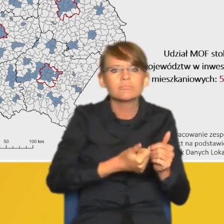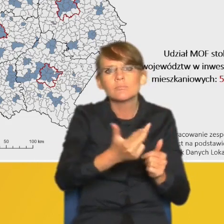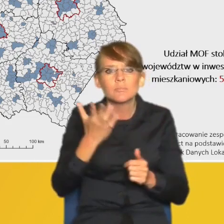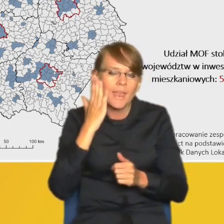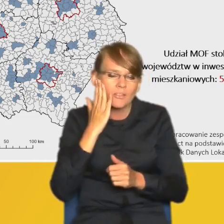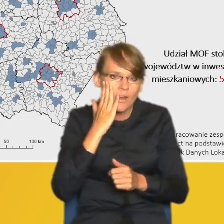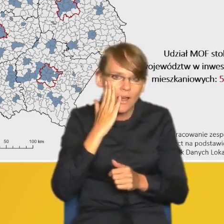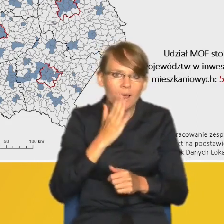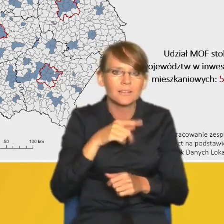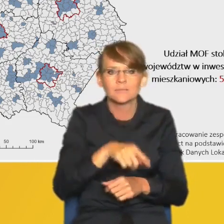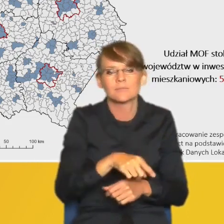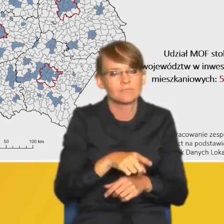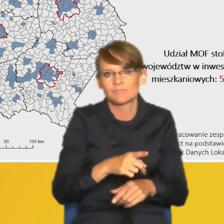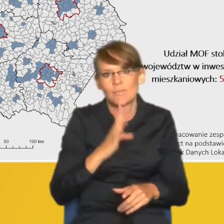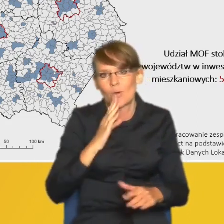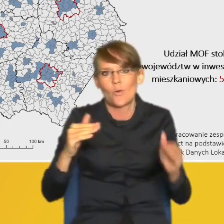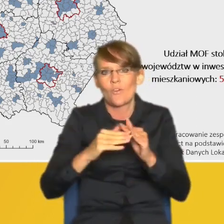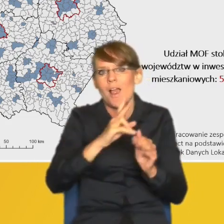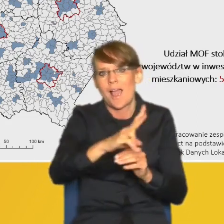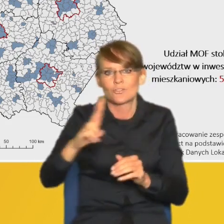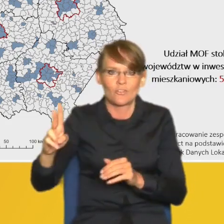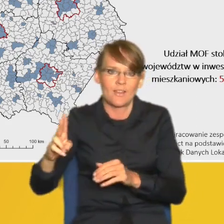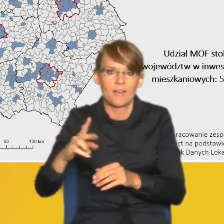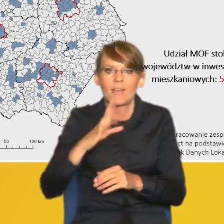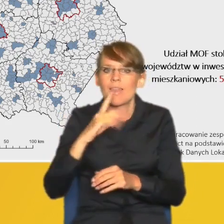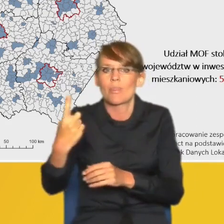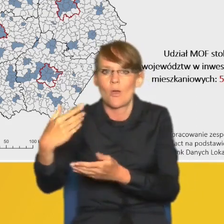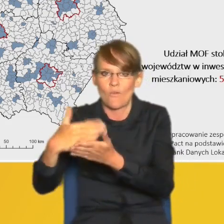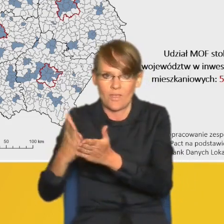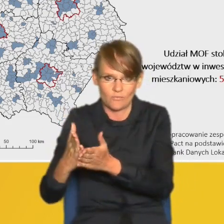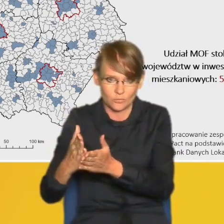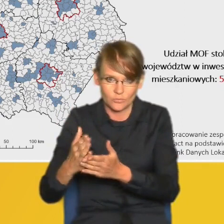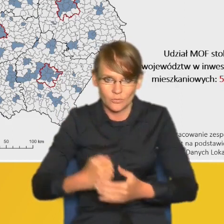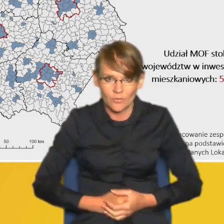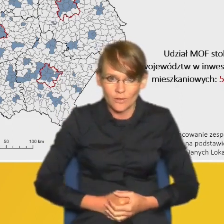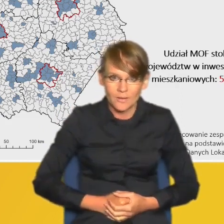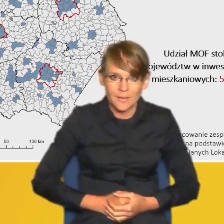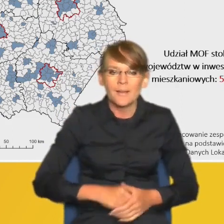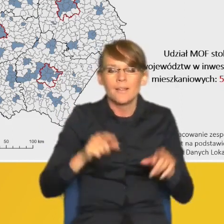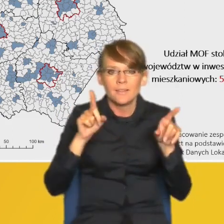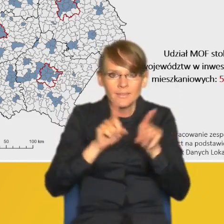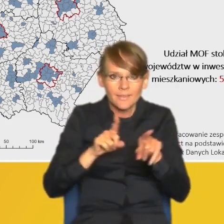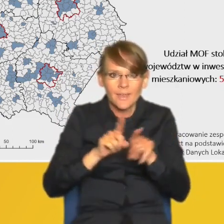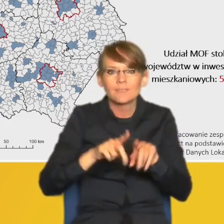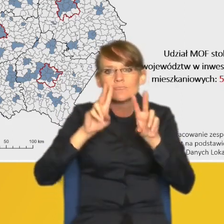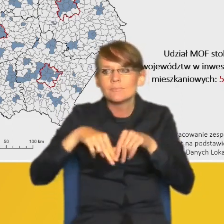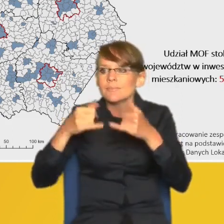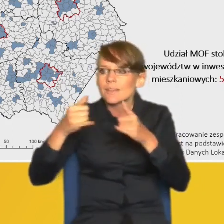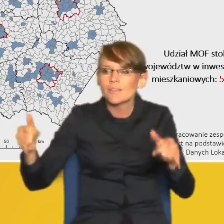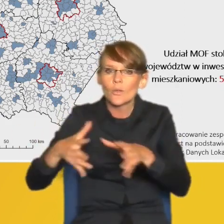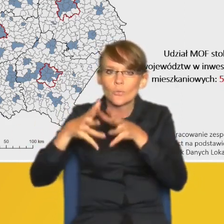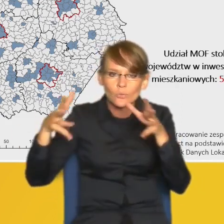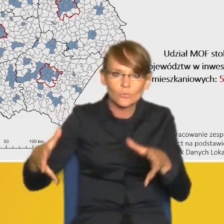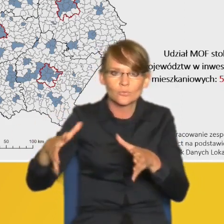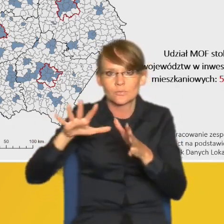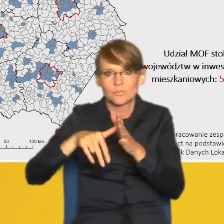jest osobna. Istotny również udział pozostałych dużych metropolii, a